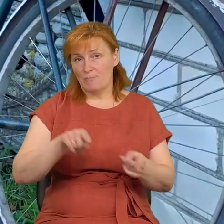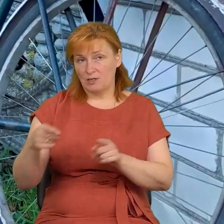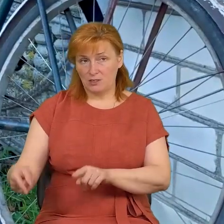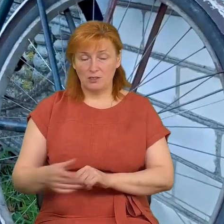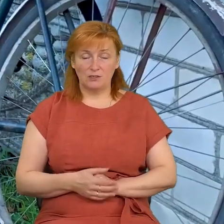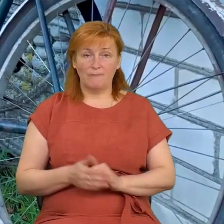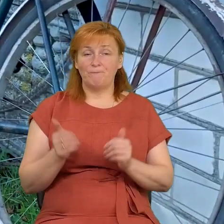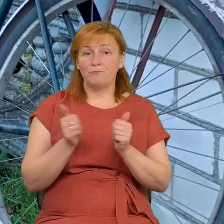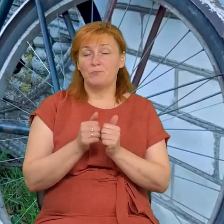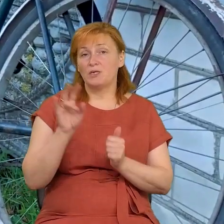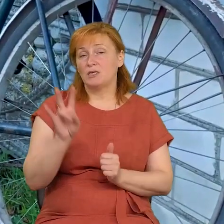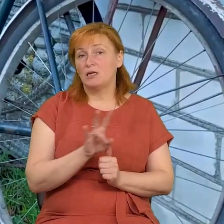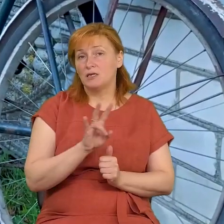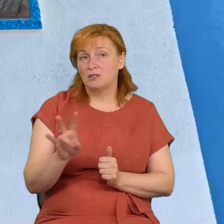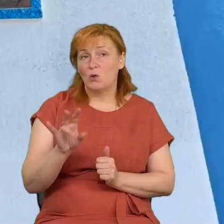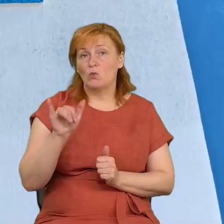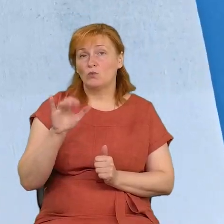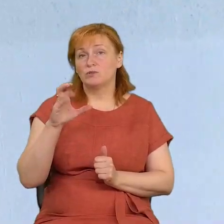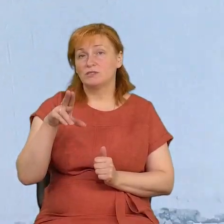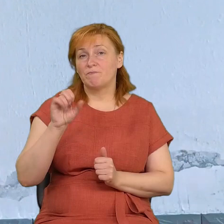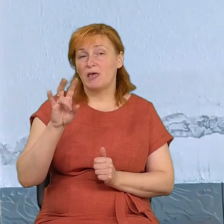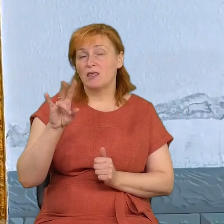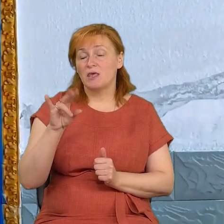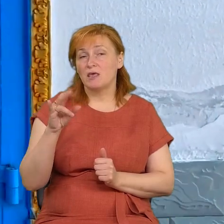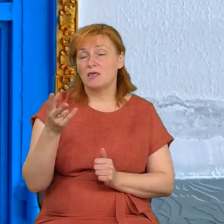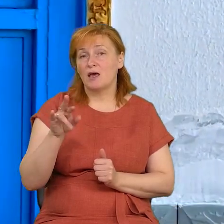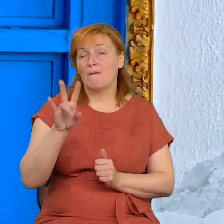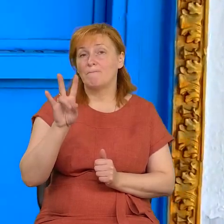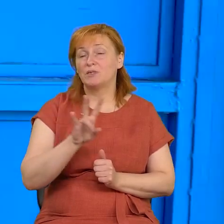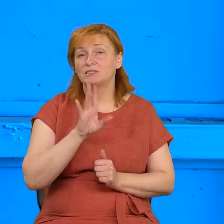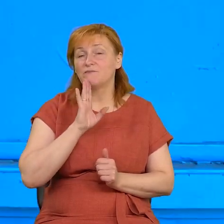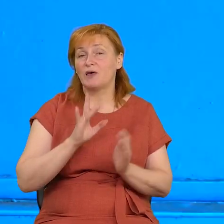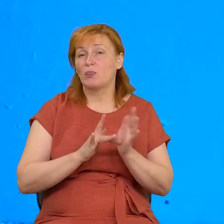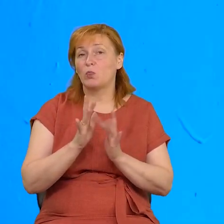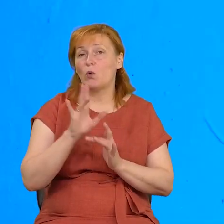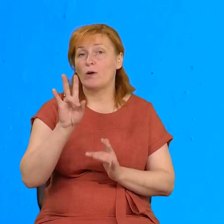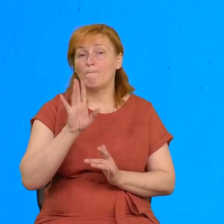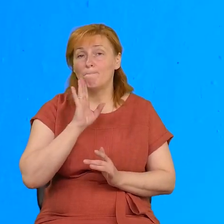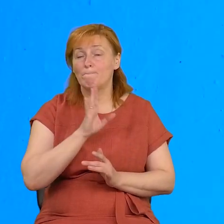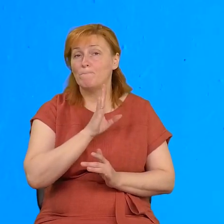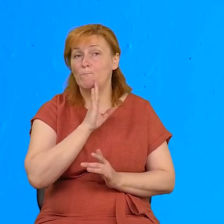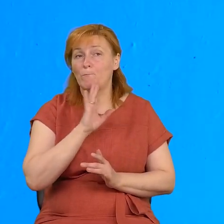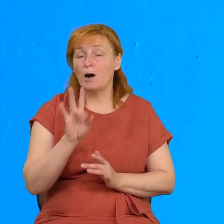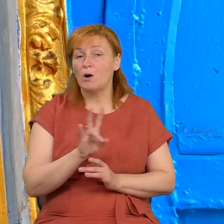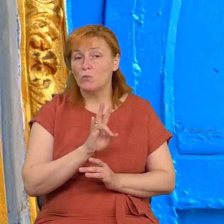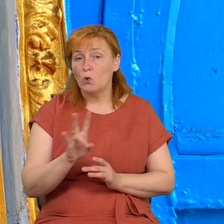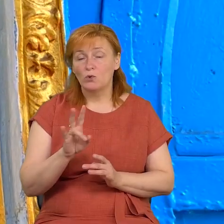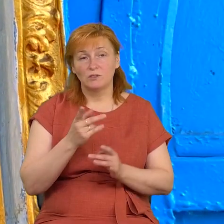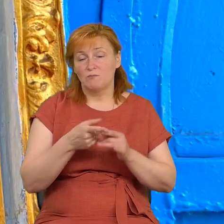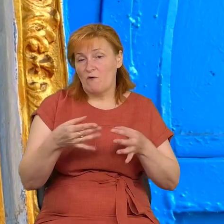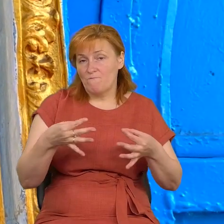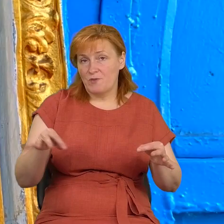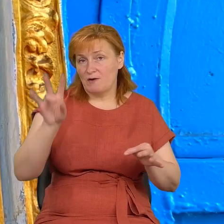Успіння Пресвятої Богородиці збираються люди. Він сам на замку. Прихожани стоять біля воріт. Вільно в церкву не зайти.